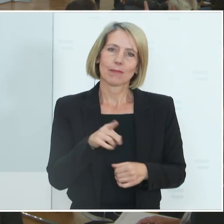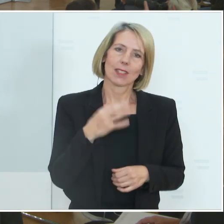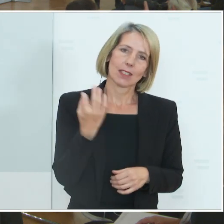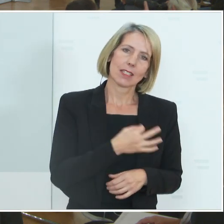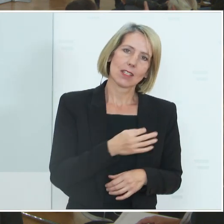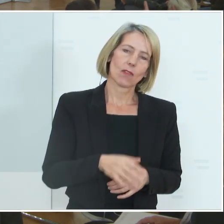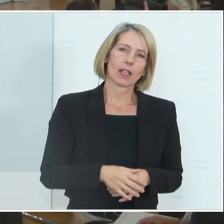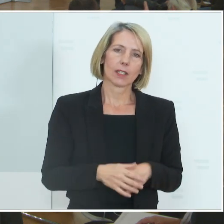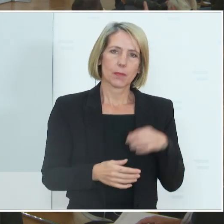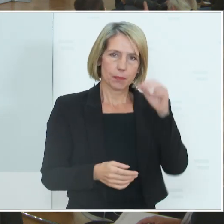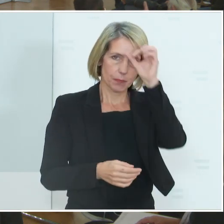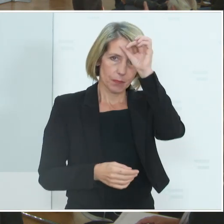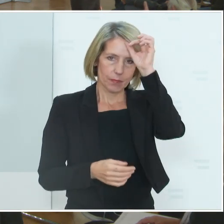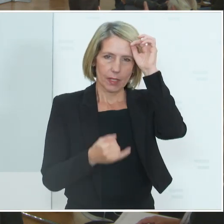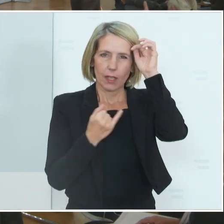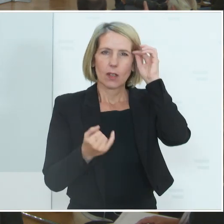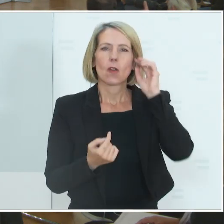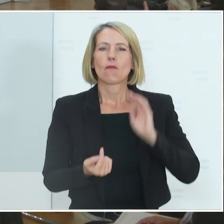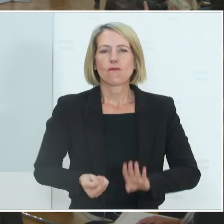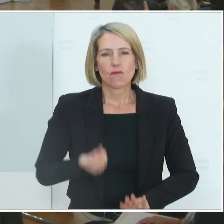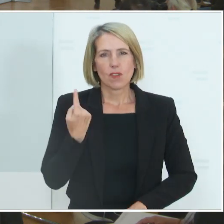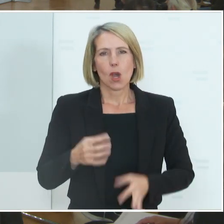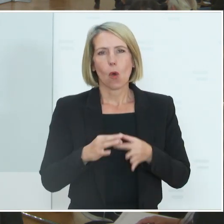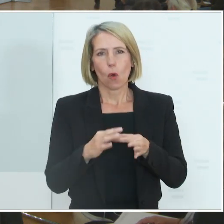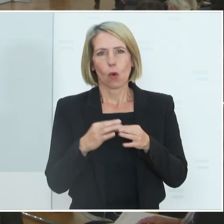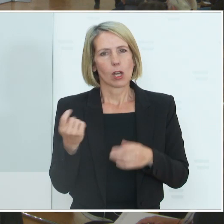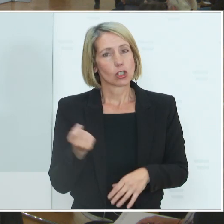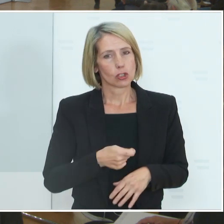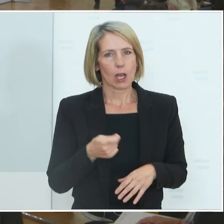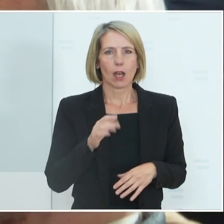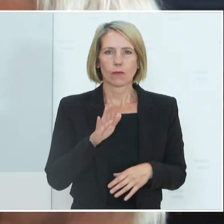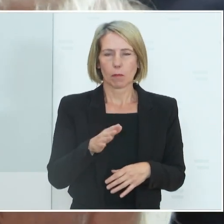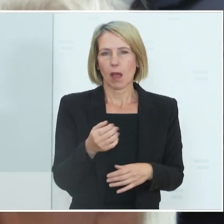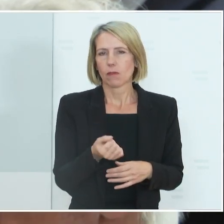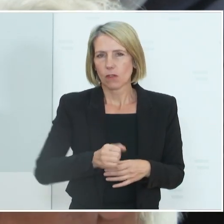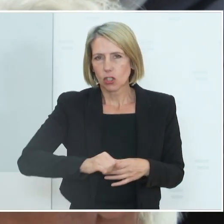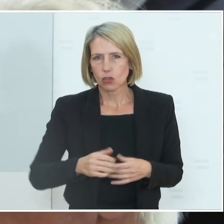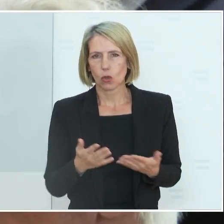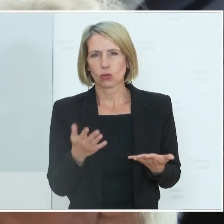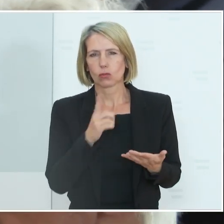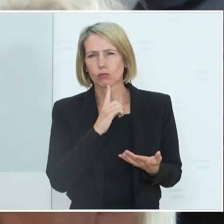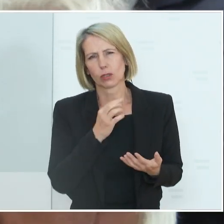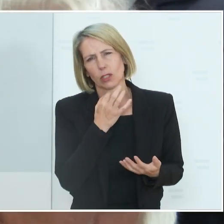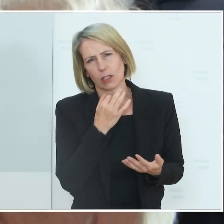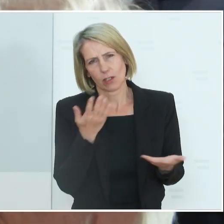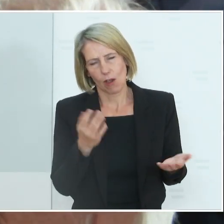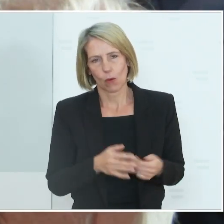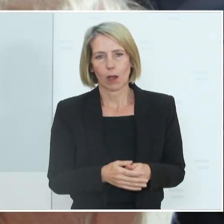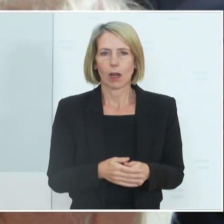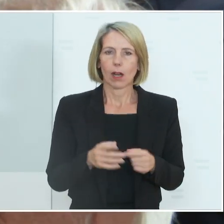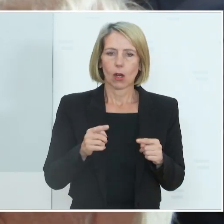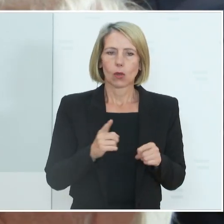Möglicherweise an beide. Wie hoch sind die Strafen bei Vergehen? Möglicherweise noch ein bisschen genauer. Und was passiert, wenn